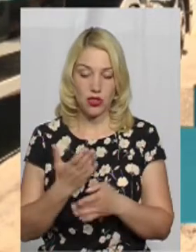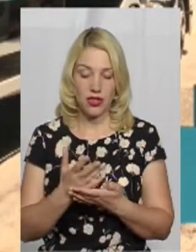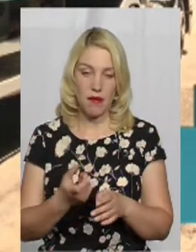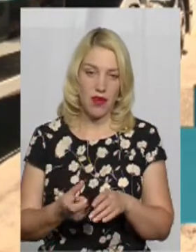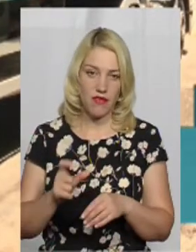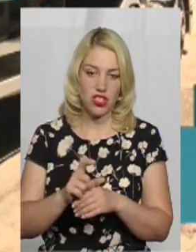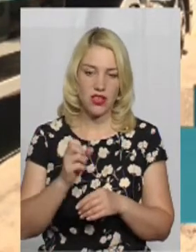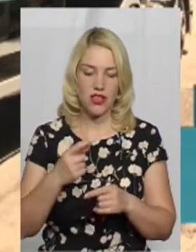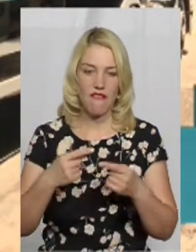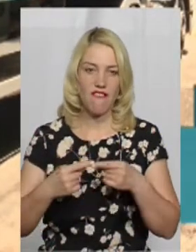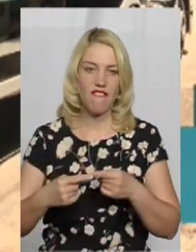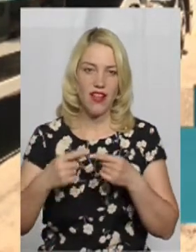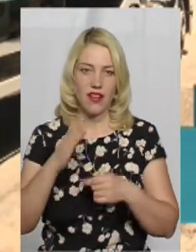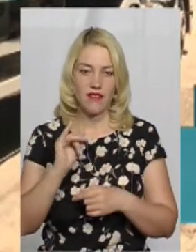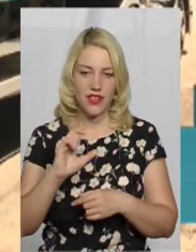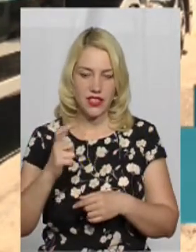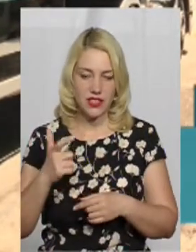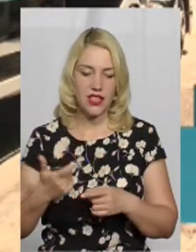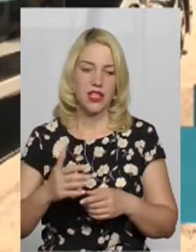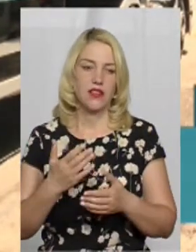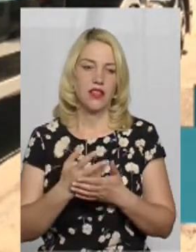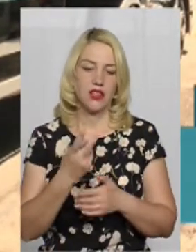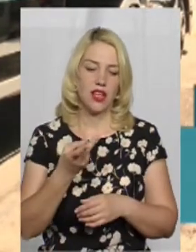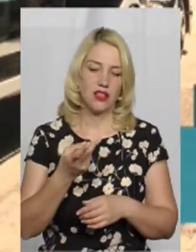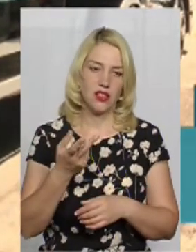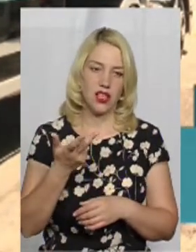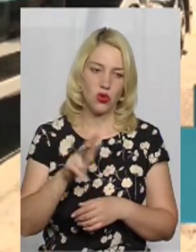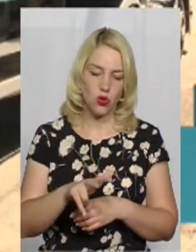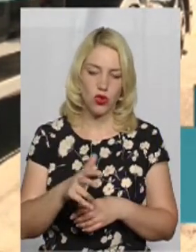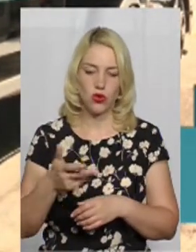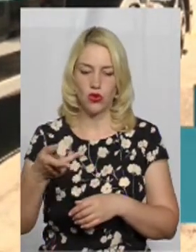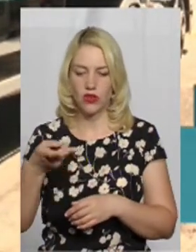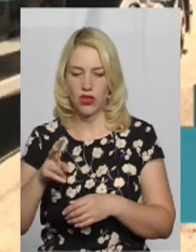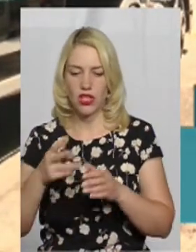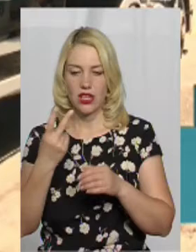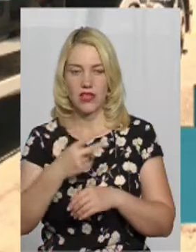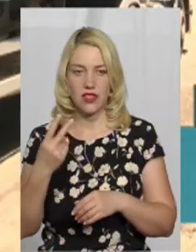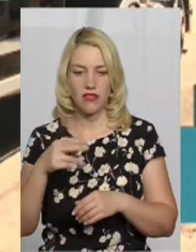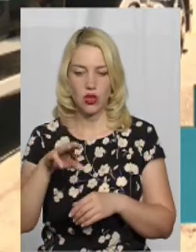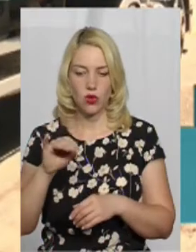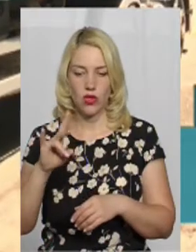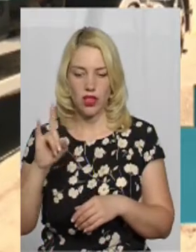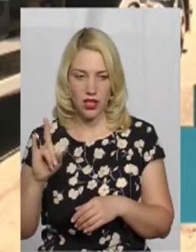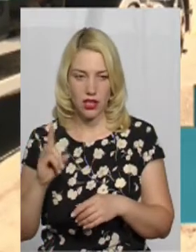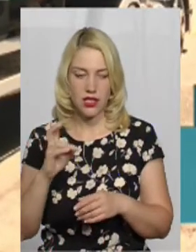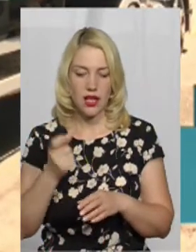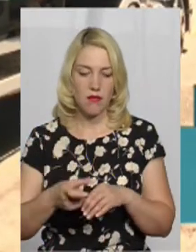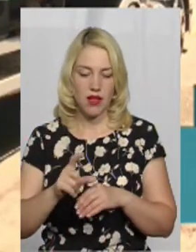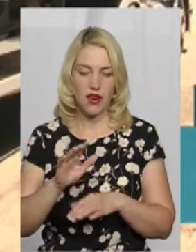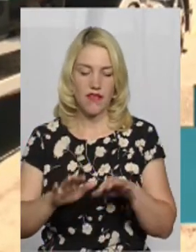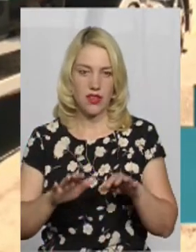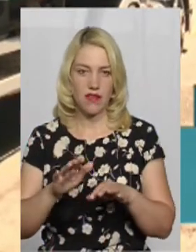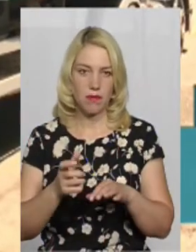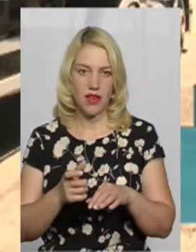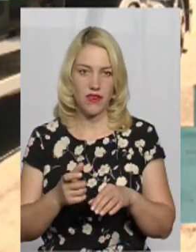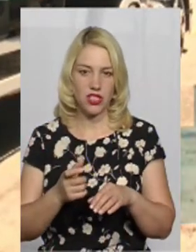одиночну 11 тонн, на здвоєнну 16 тонн, на строєну 22 тонни за перевищення, там плата за